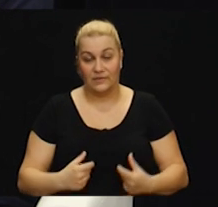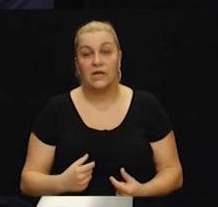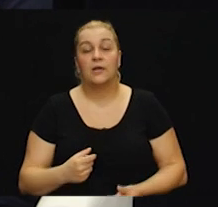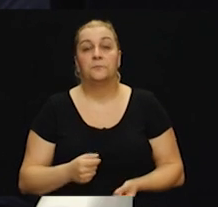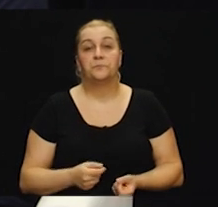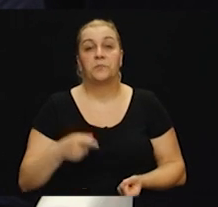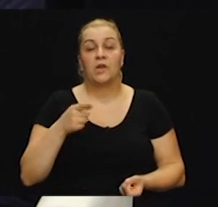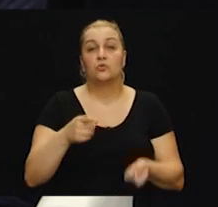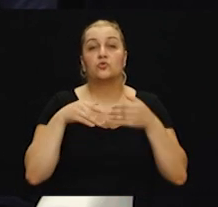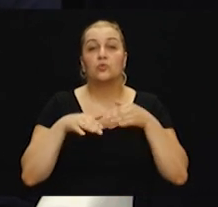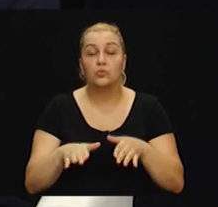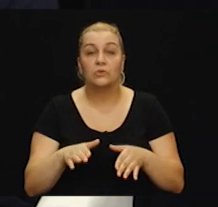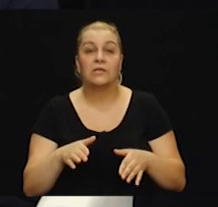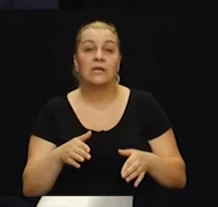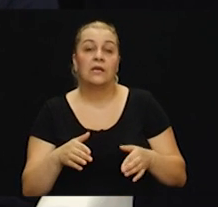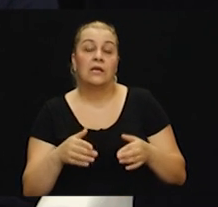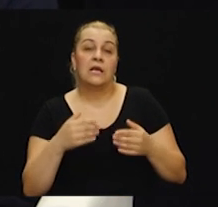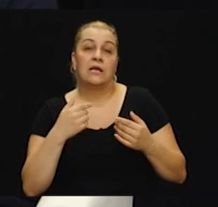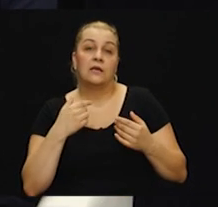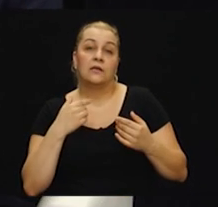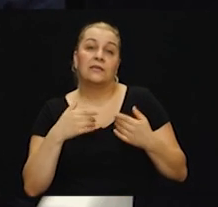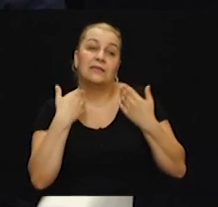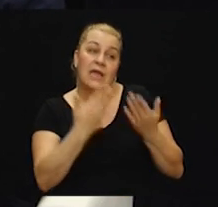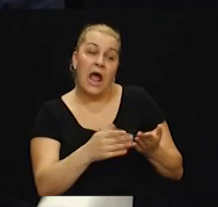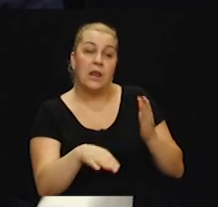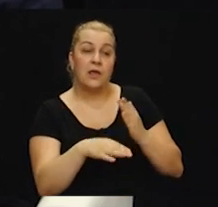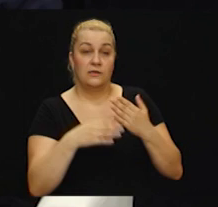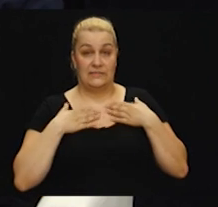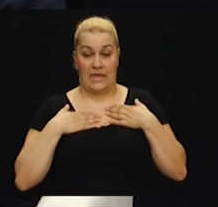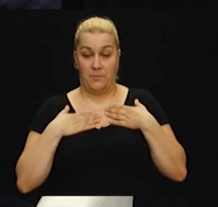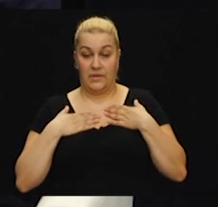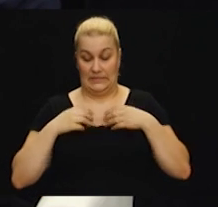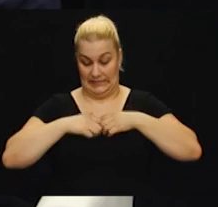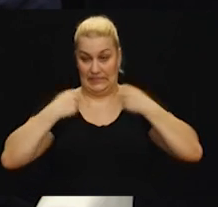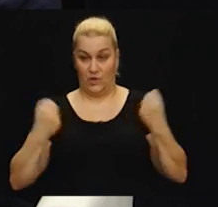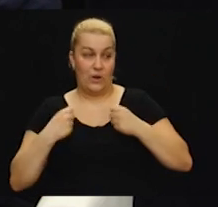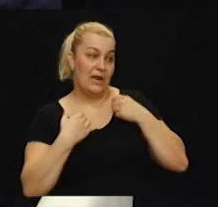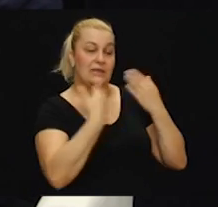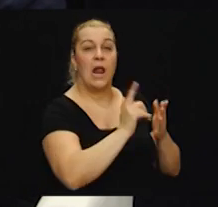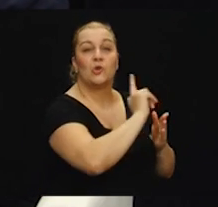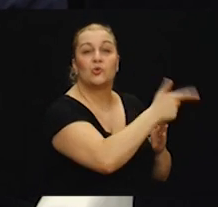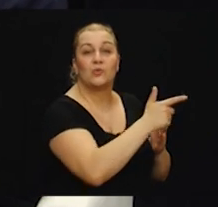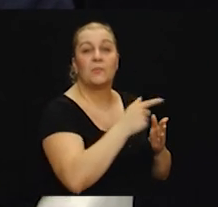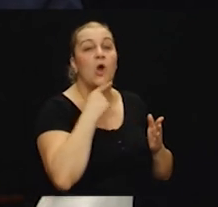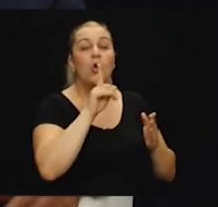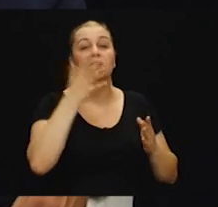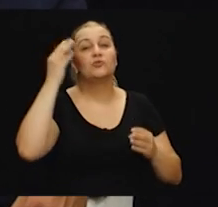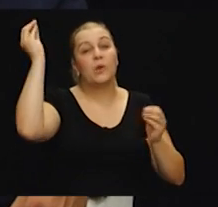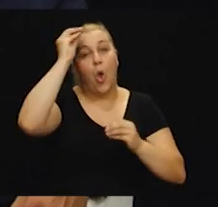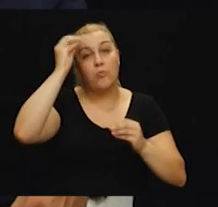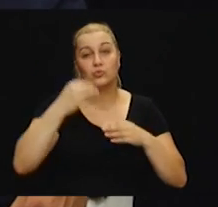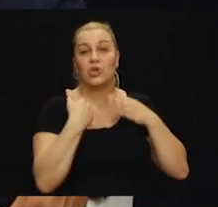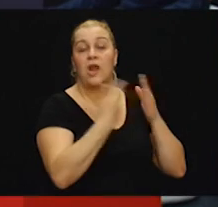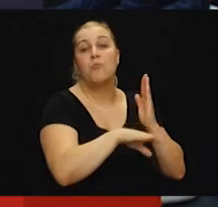pošteno gotovo sebe izlagali smrti, a davali su ljudima koji nisu u tom toliko bili obučeni za taj dio. To je ta priča o